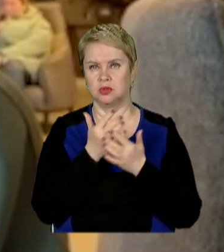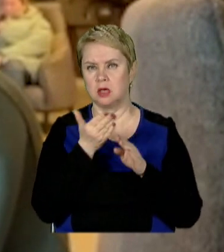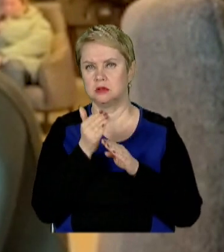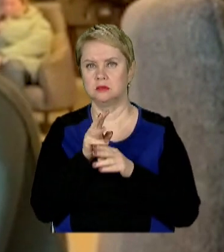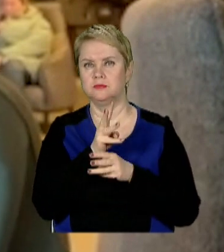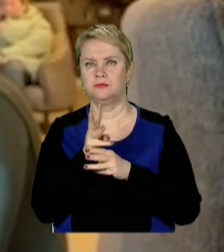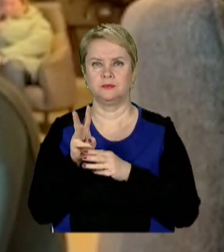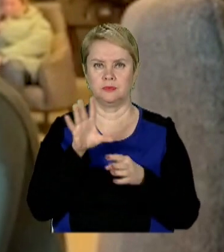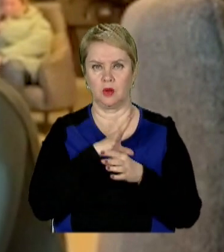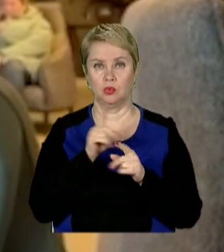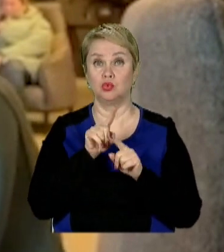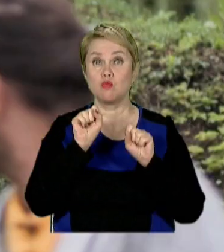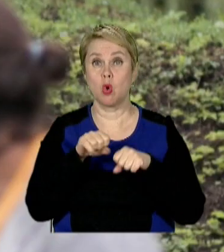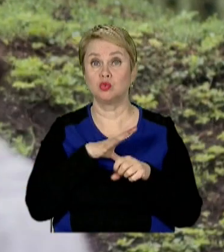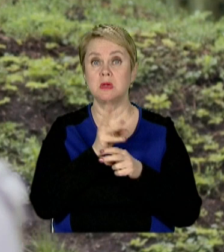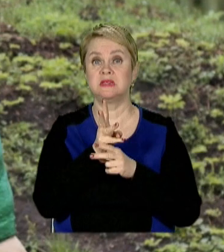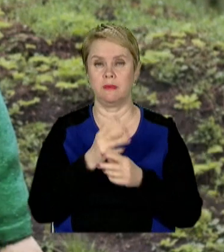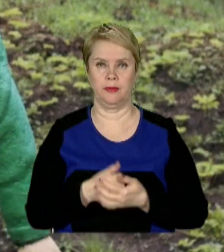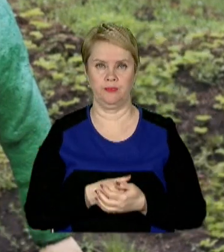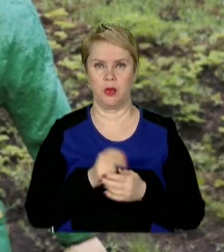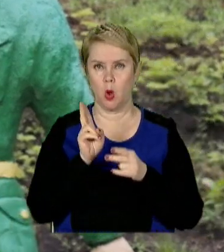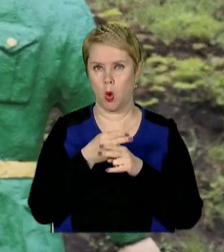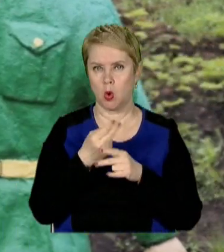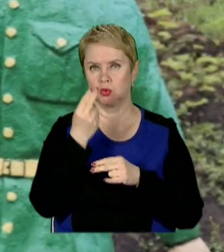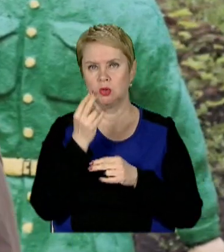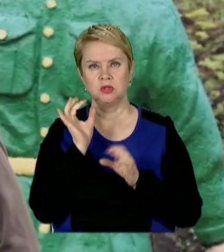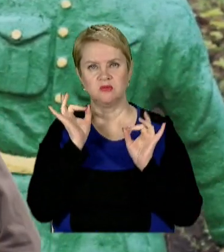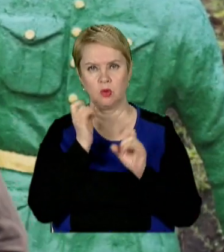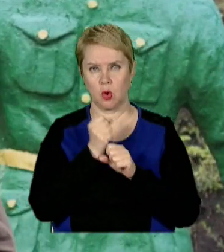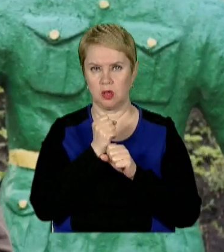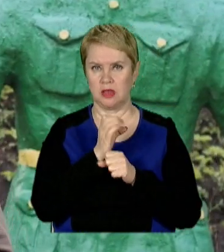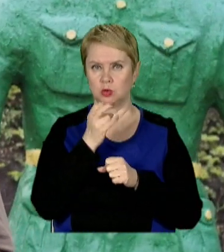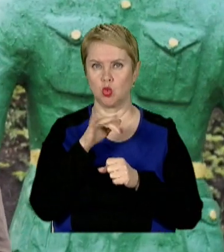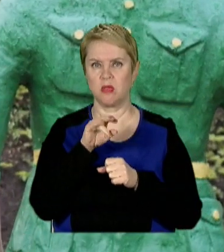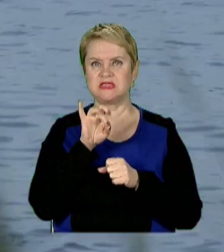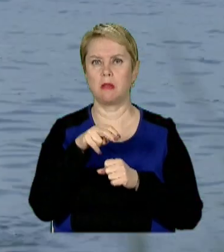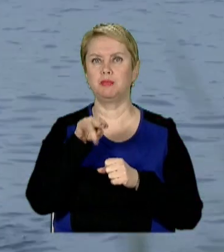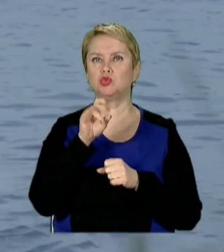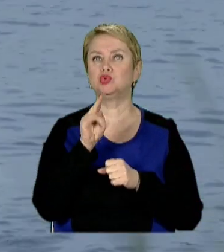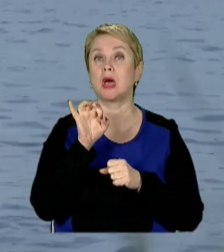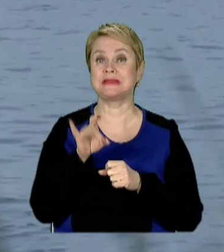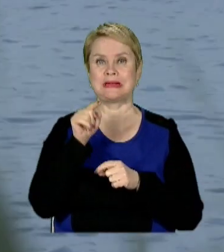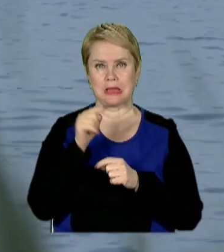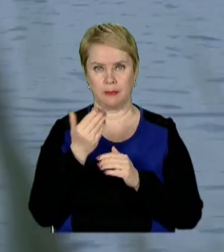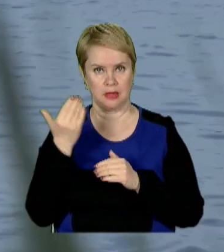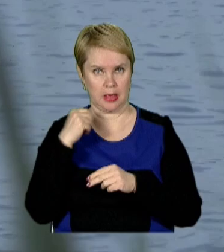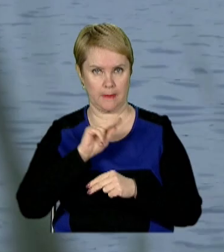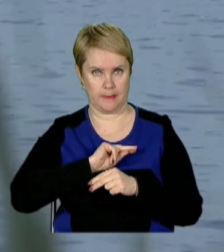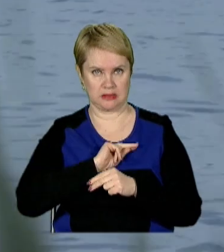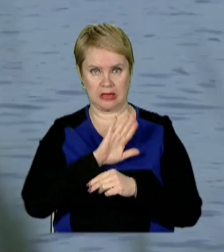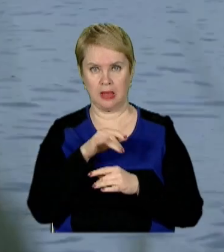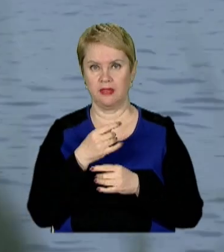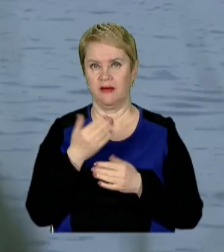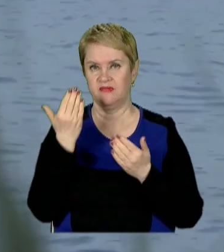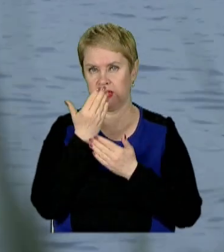Ну, просто на що можна було знімати. Корекцію кольору та звуку робили на студії «Юнівесл Пікче». Саме там нещодавно працювали над